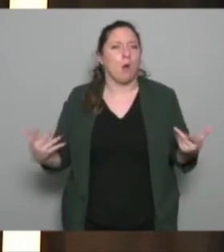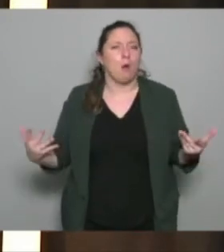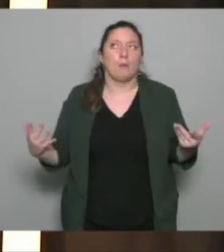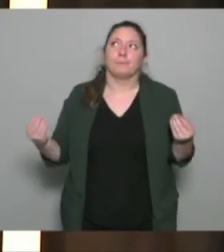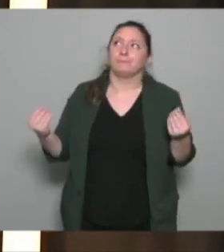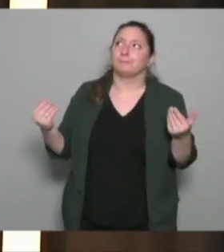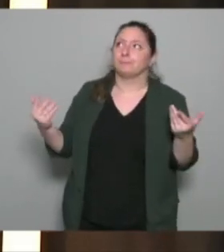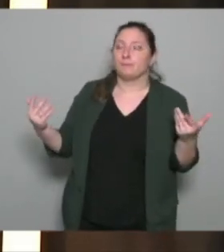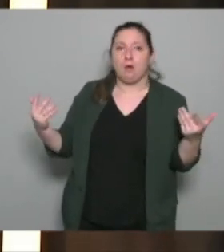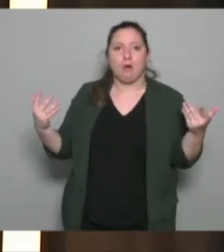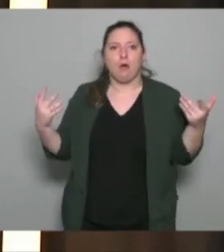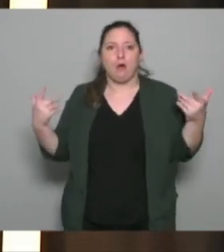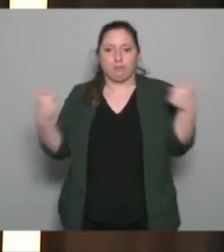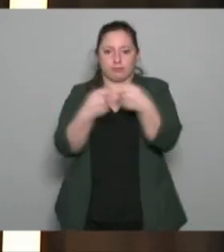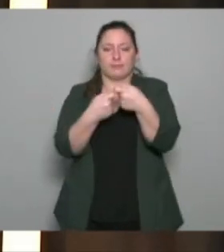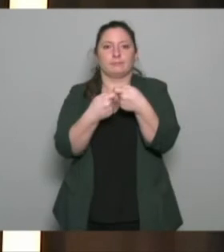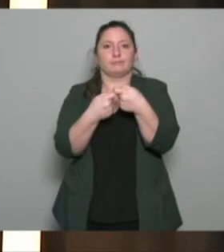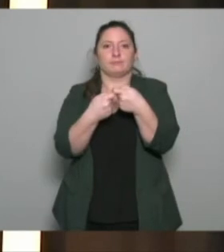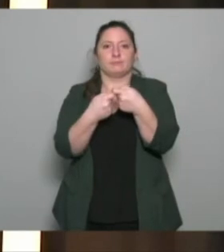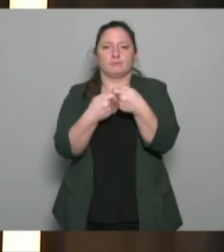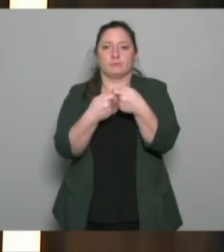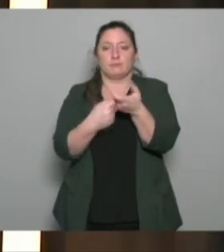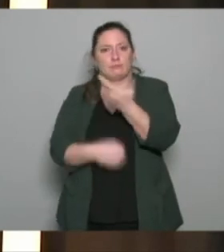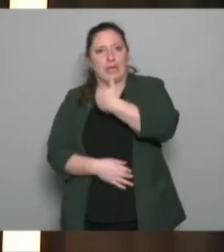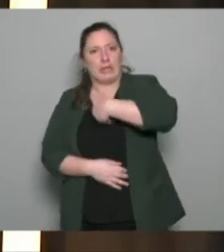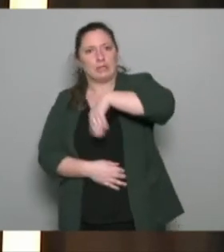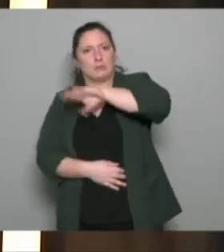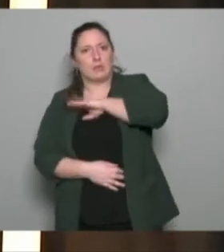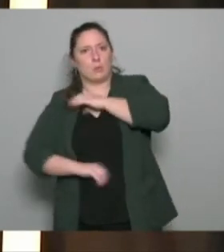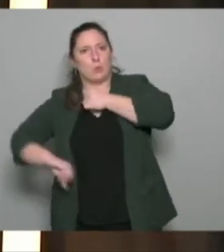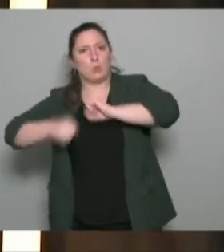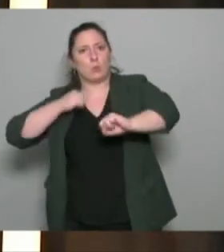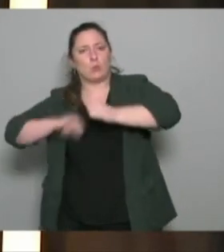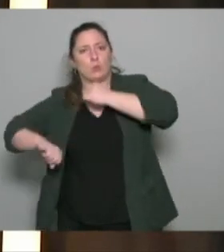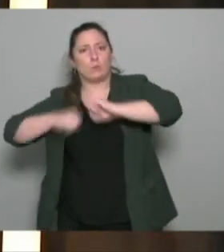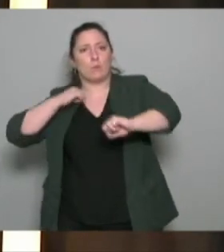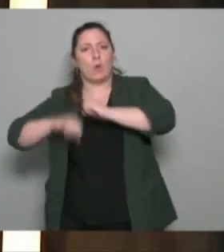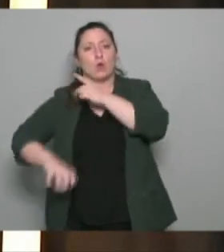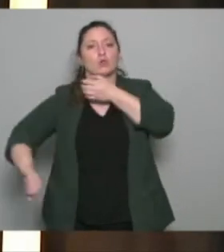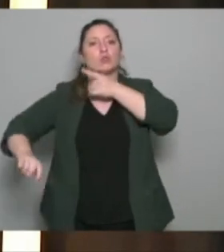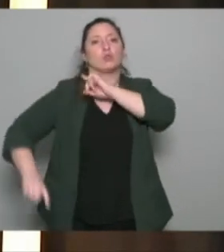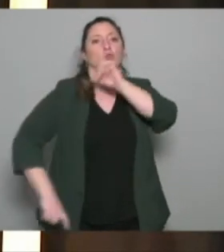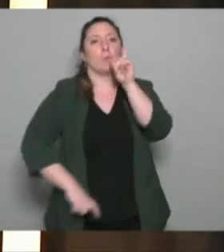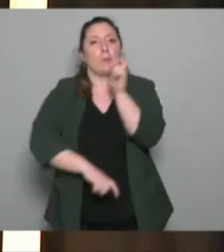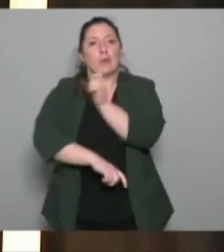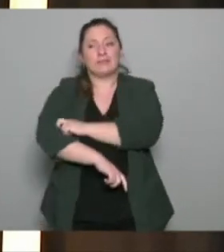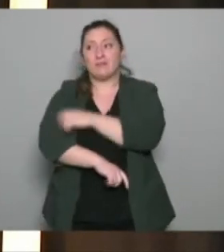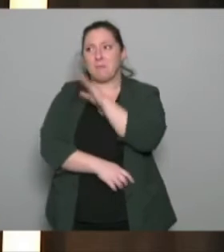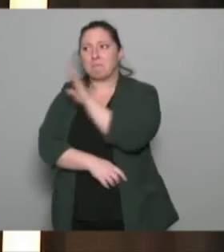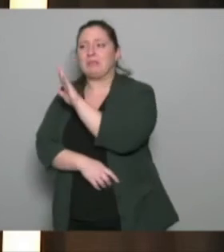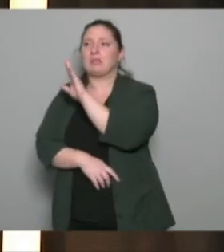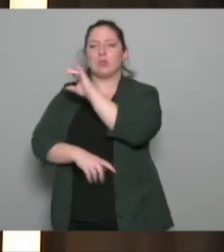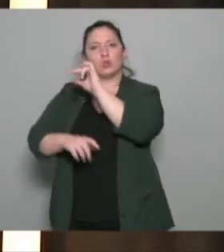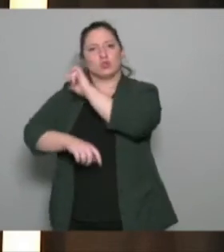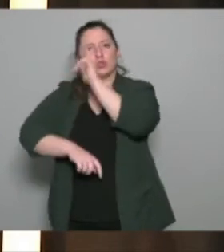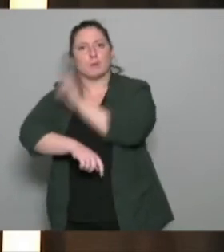rendre compatible la responsabilité des mouvements sportifs disciplinaires après j'ai une représentation